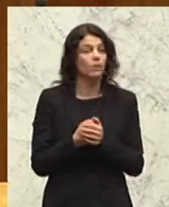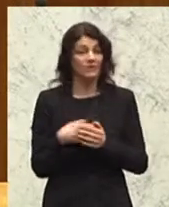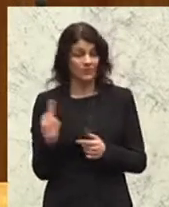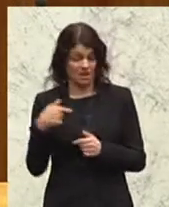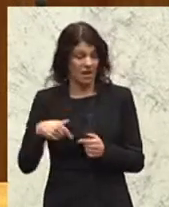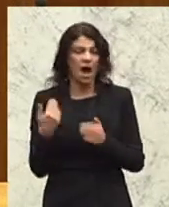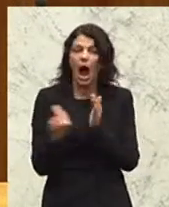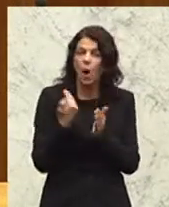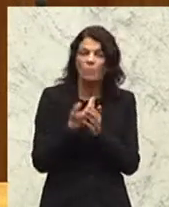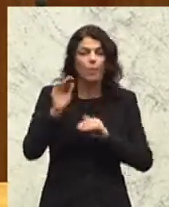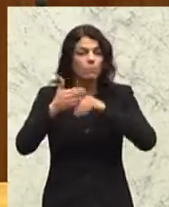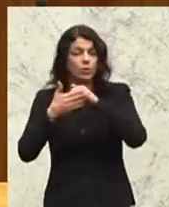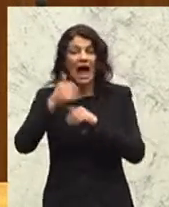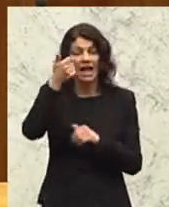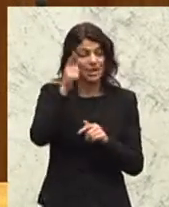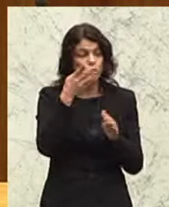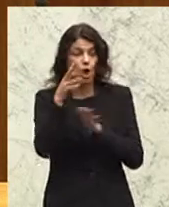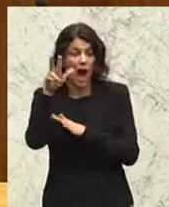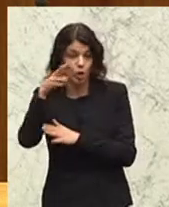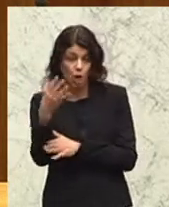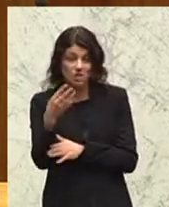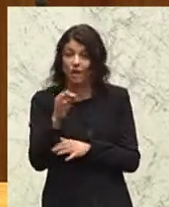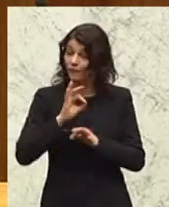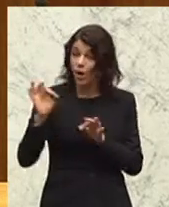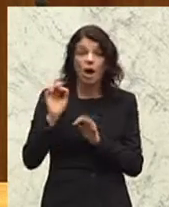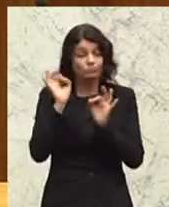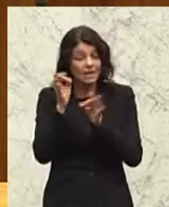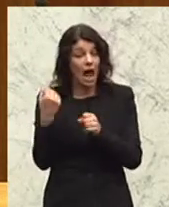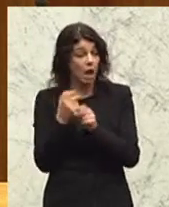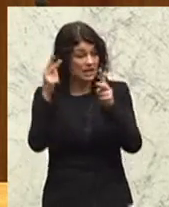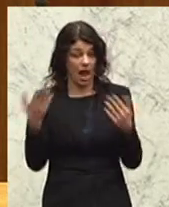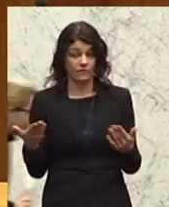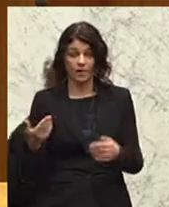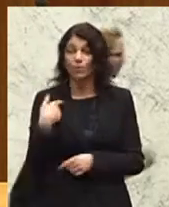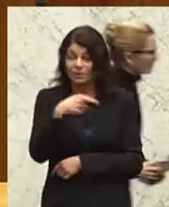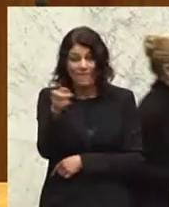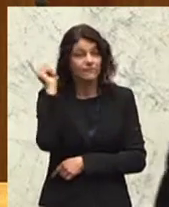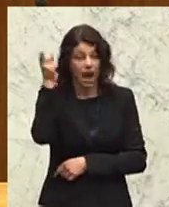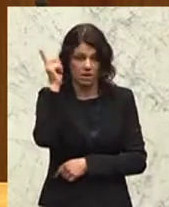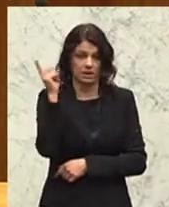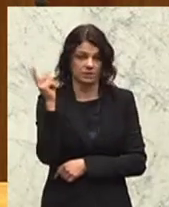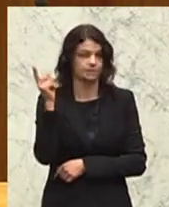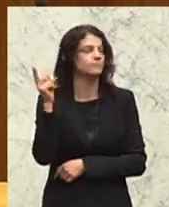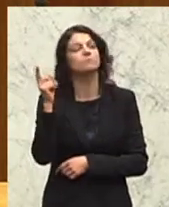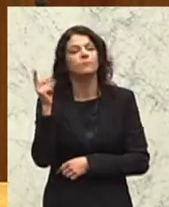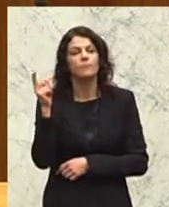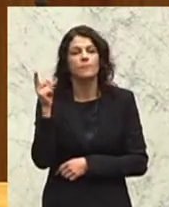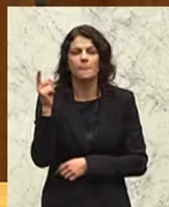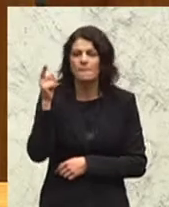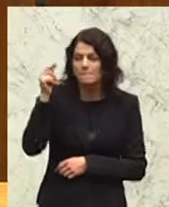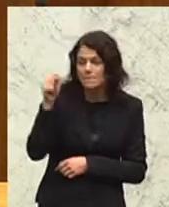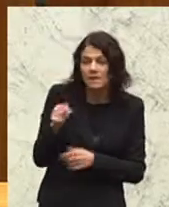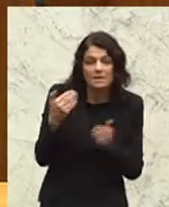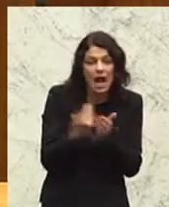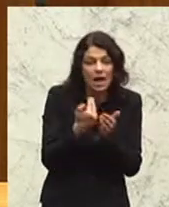Brutto 1998 für Schlüsselarbeitskräfte. Und ich warne davor, dieses Einkommen